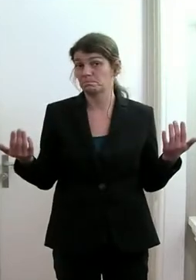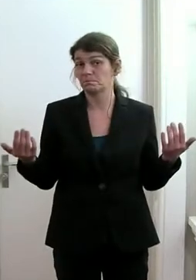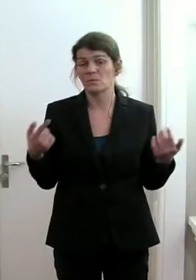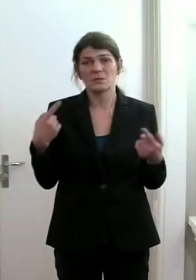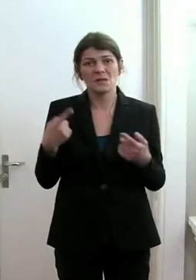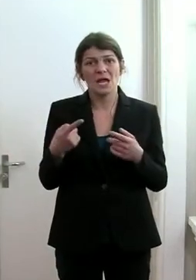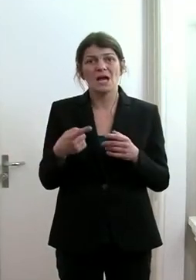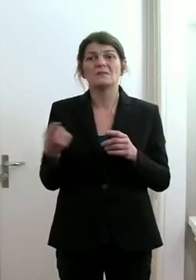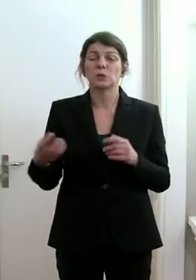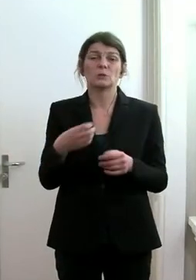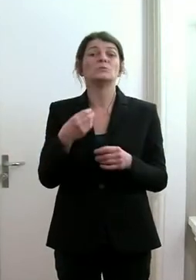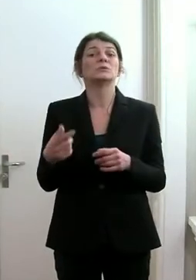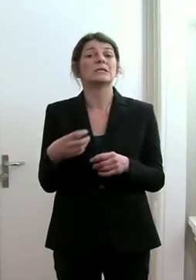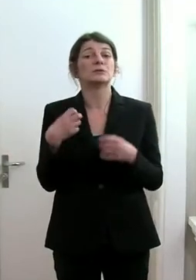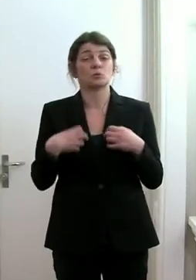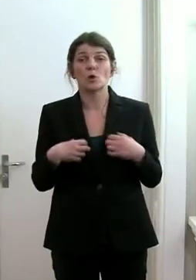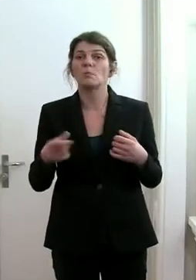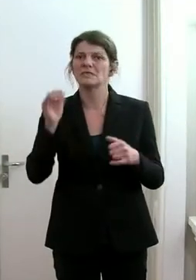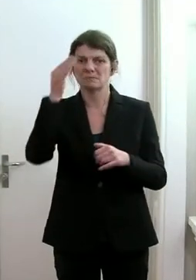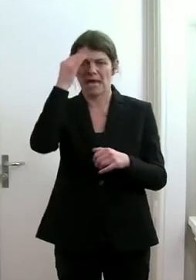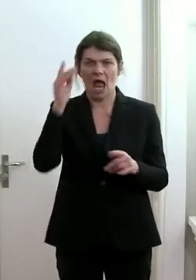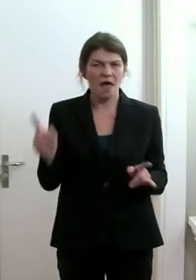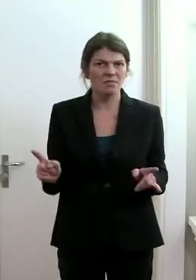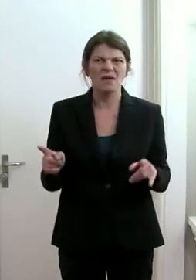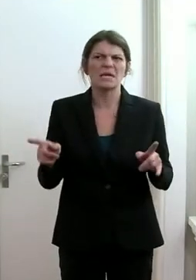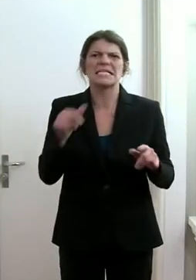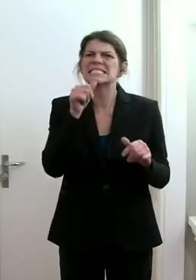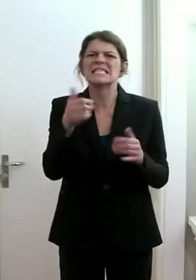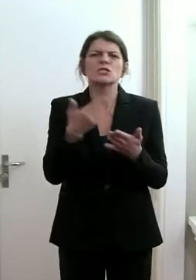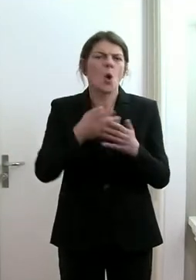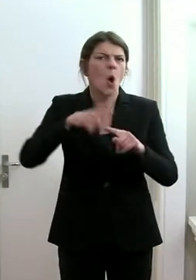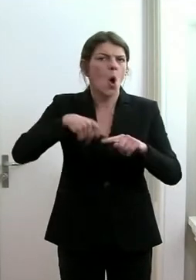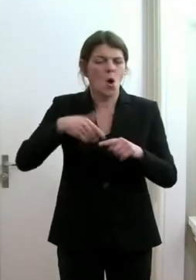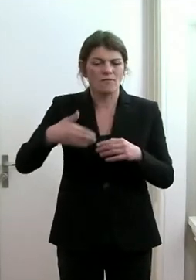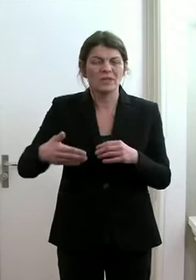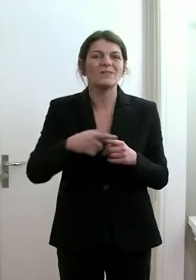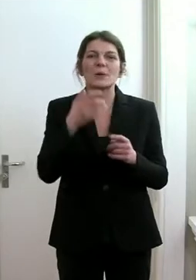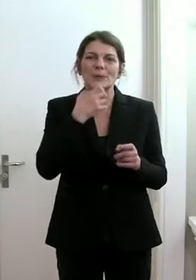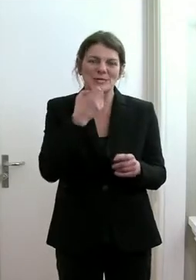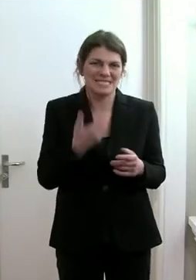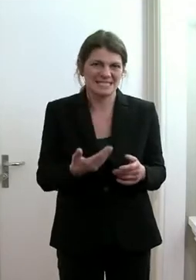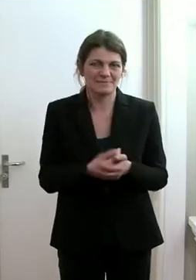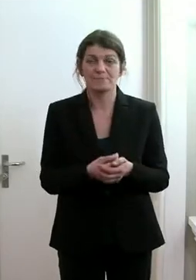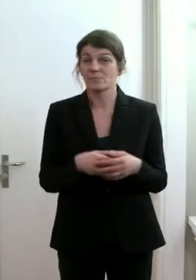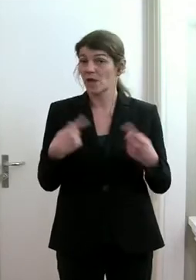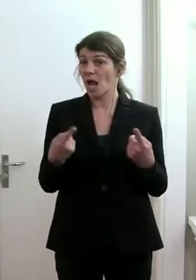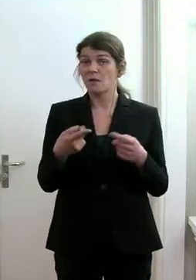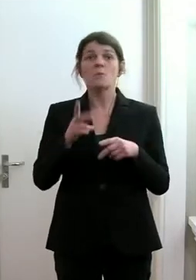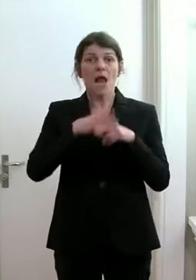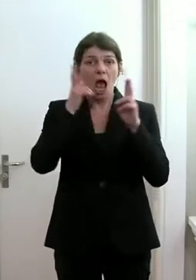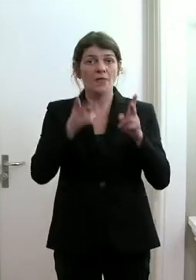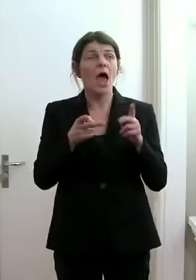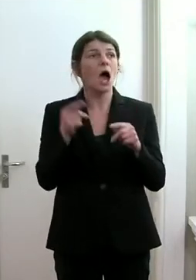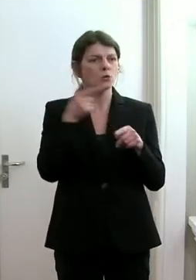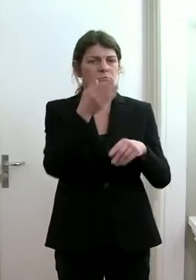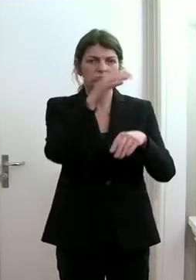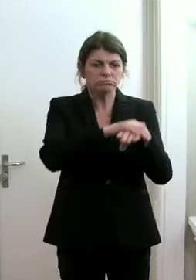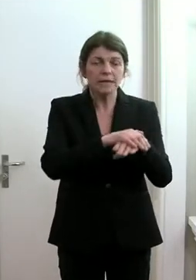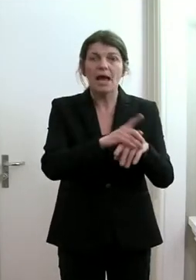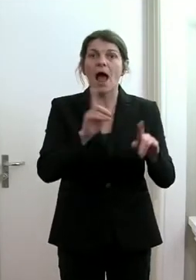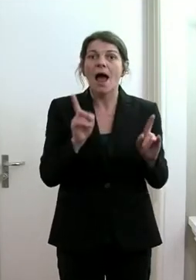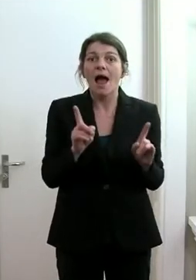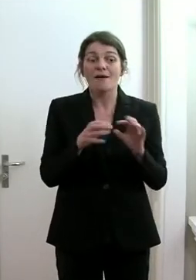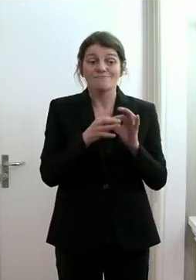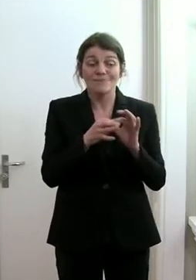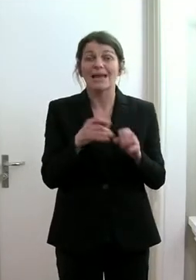Symptom, das bekannt ist, aber es ist nicht so häufig wie eben Husten. Und dass man dann erst im Spital feststellt, dass das